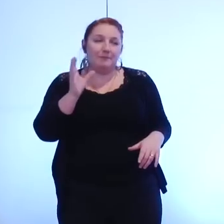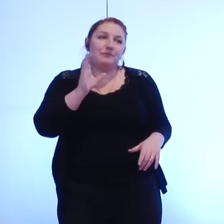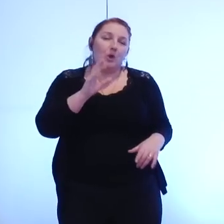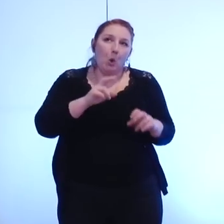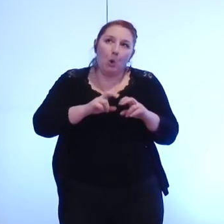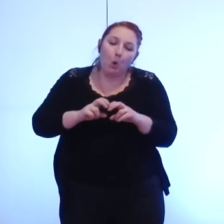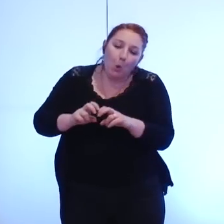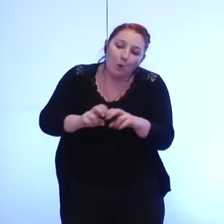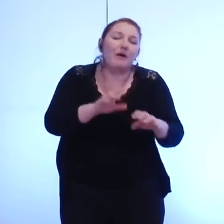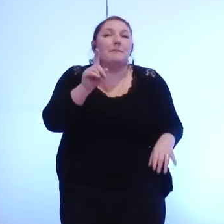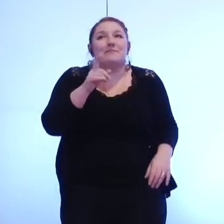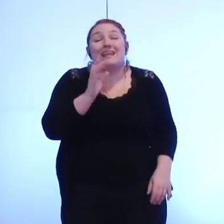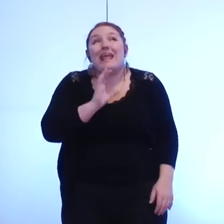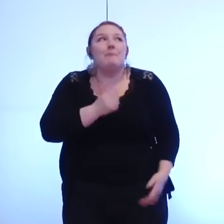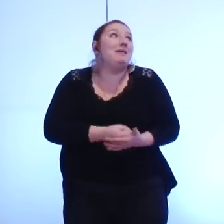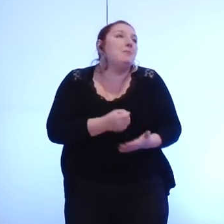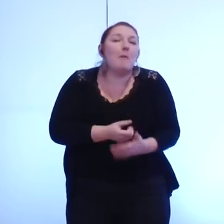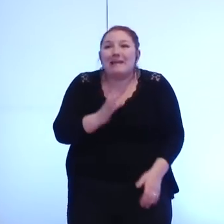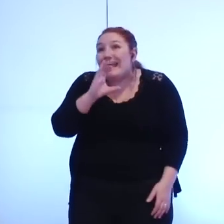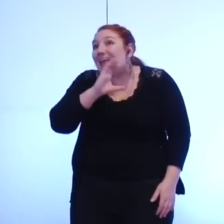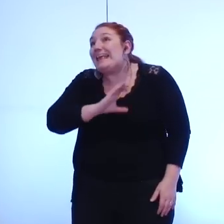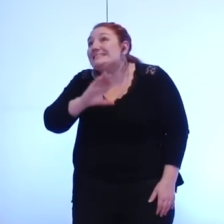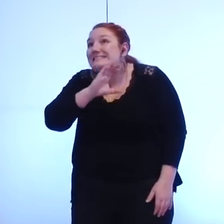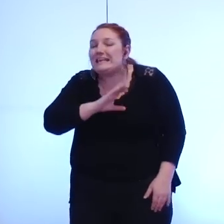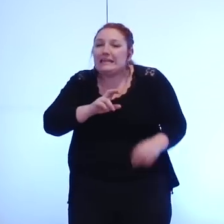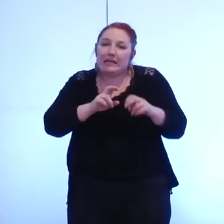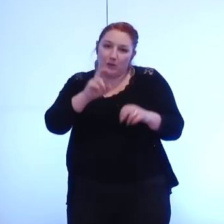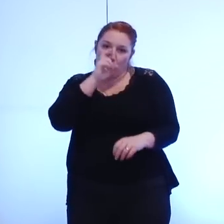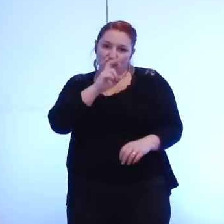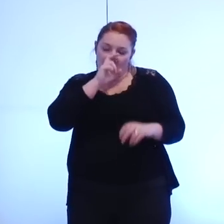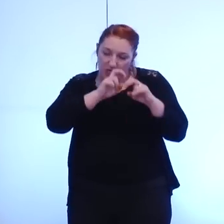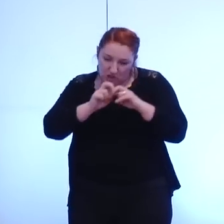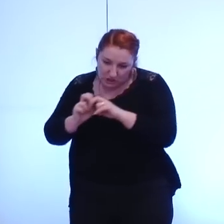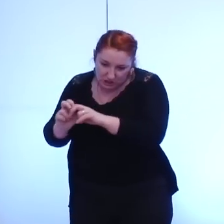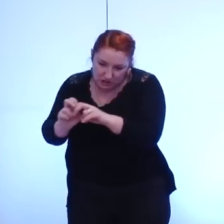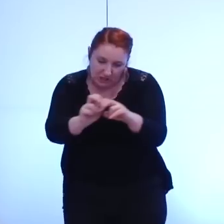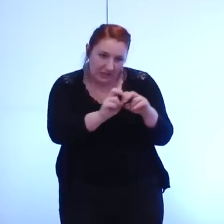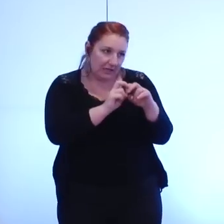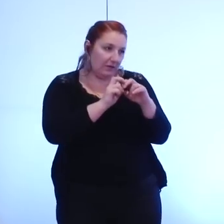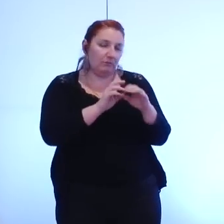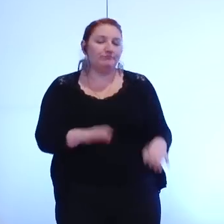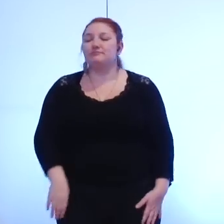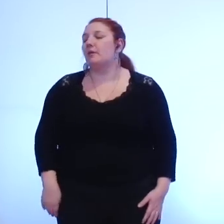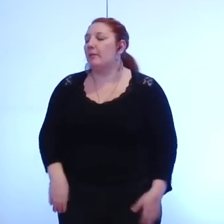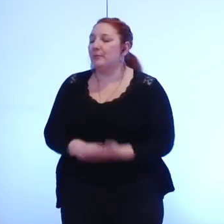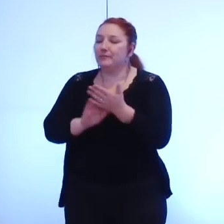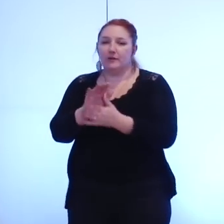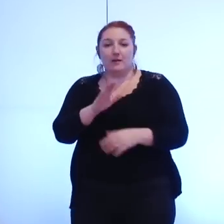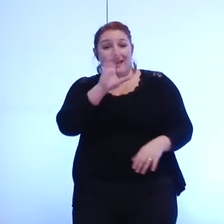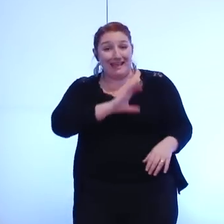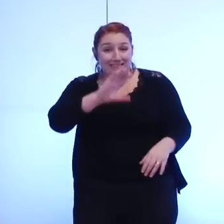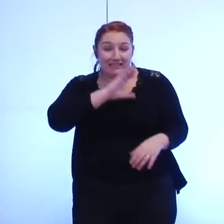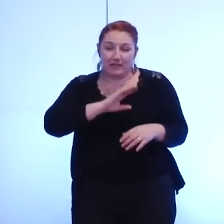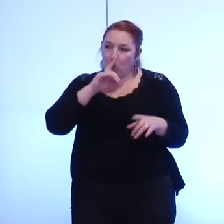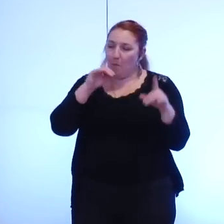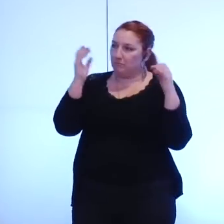de rechercher ne serait-ce que essayer de rechercher un consensus sur la valeur de l'action parce que sinon